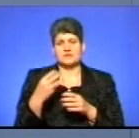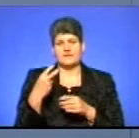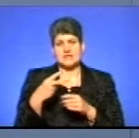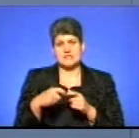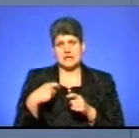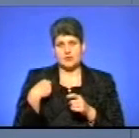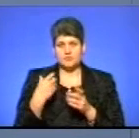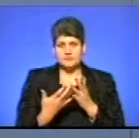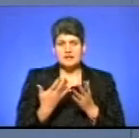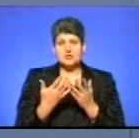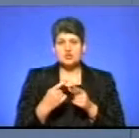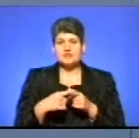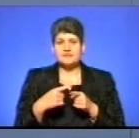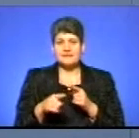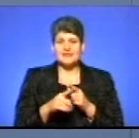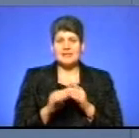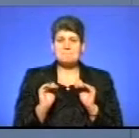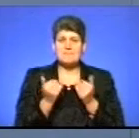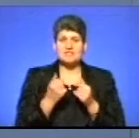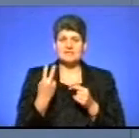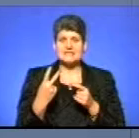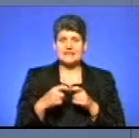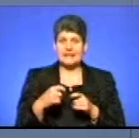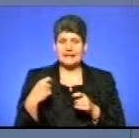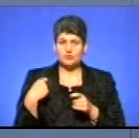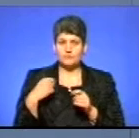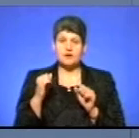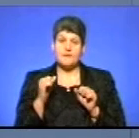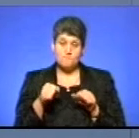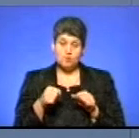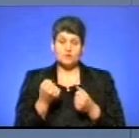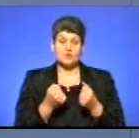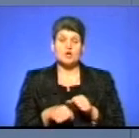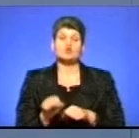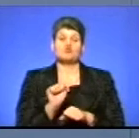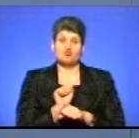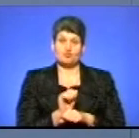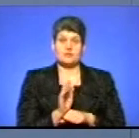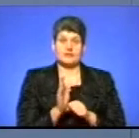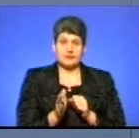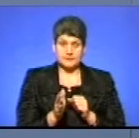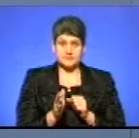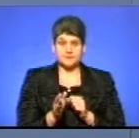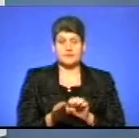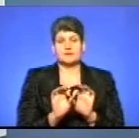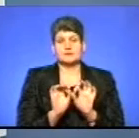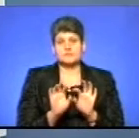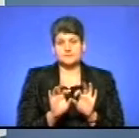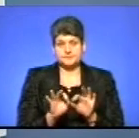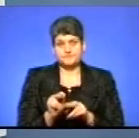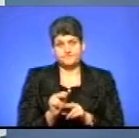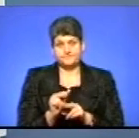швидкість менше 20 кілометрів, може водія зупинити поліцейський, провести профілактичну